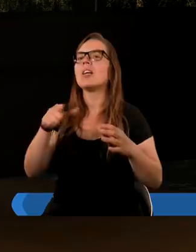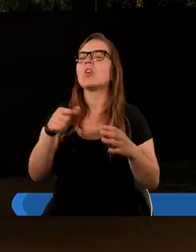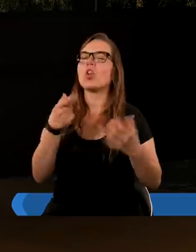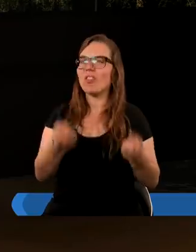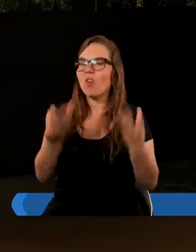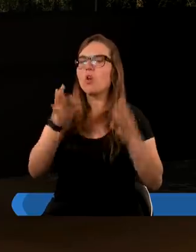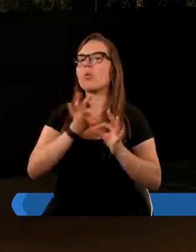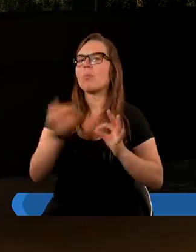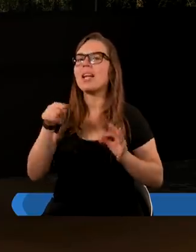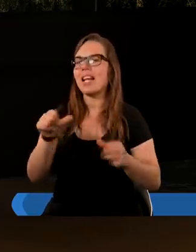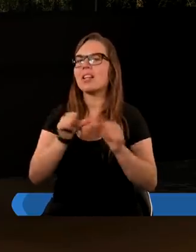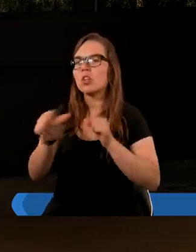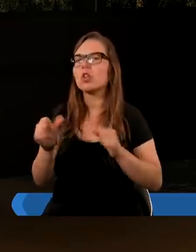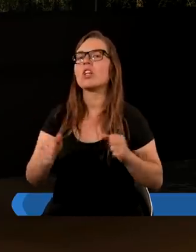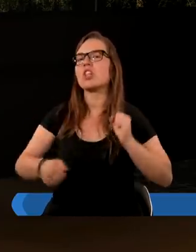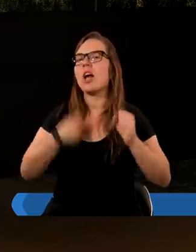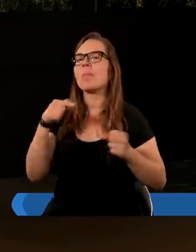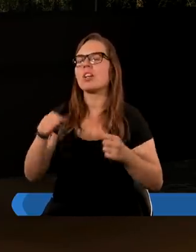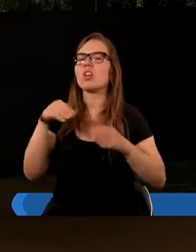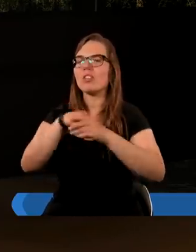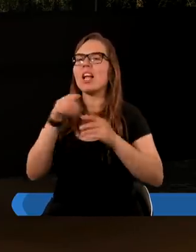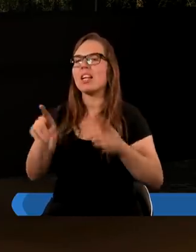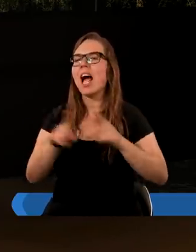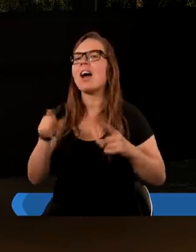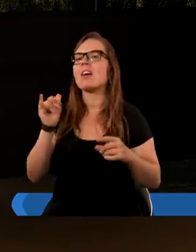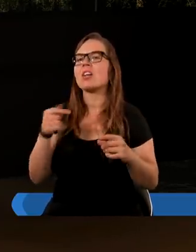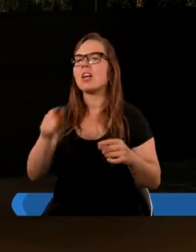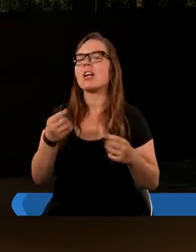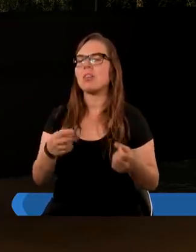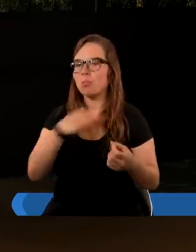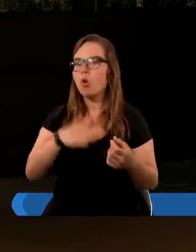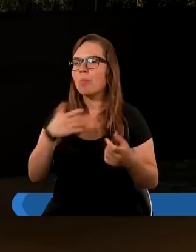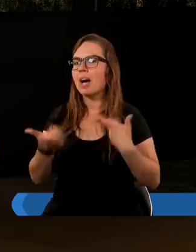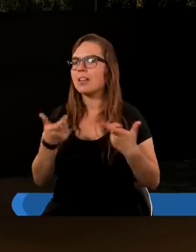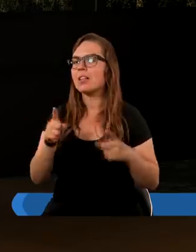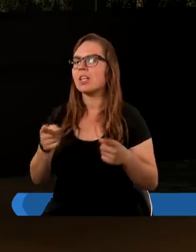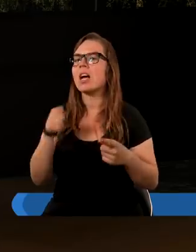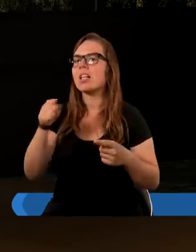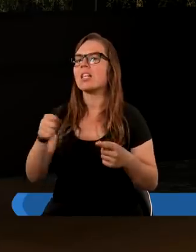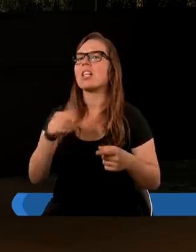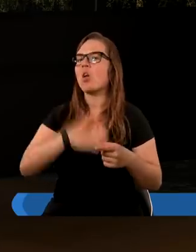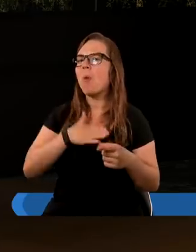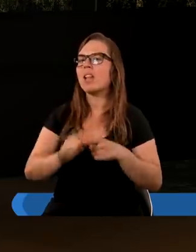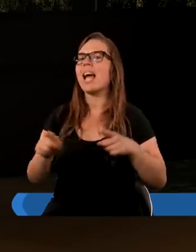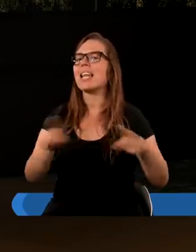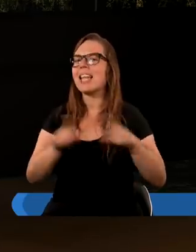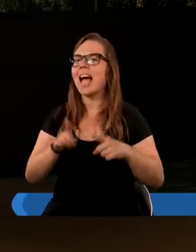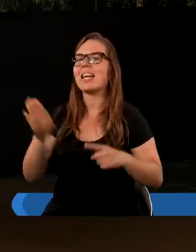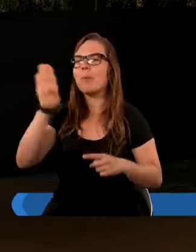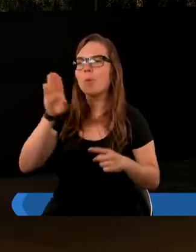że On stworzył specjalnie ten tydzień, i w tym momencie sobota jest znakiem Boga